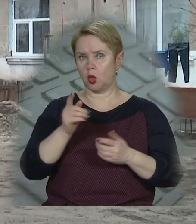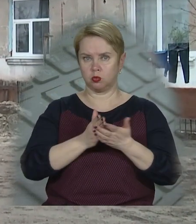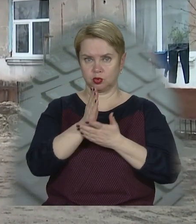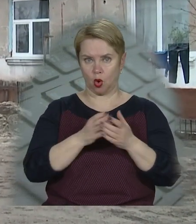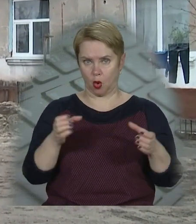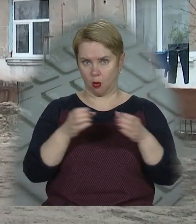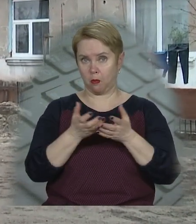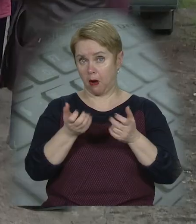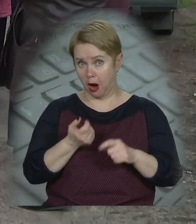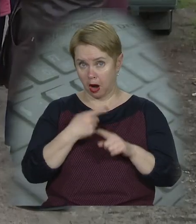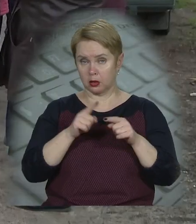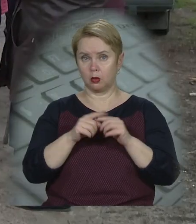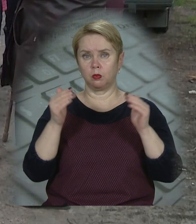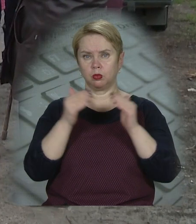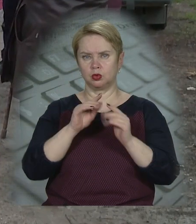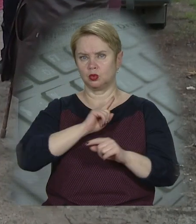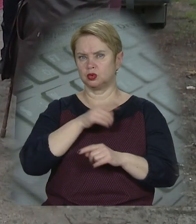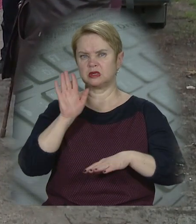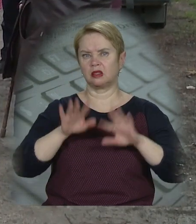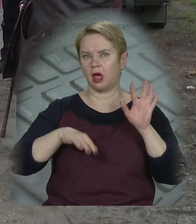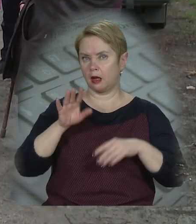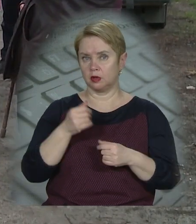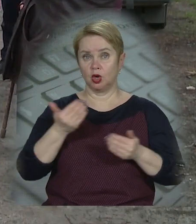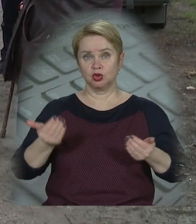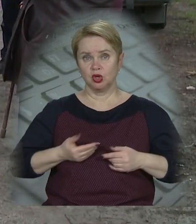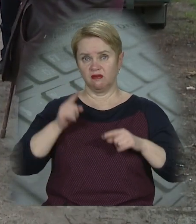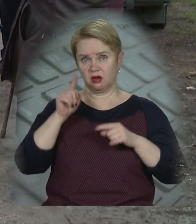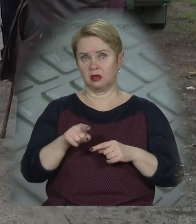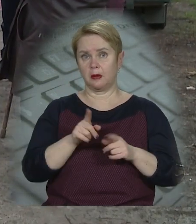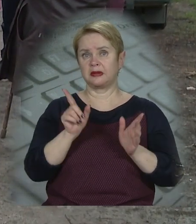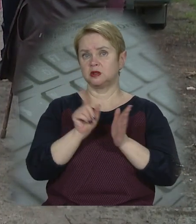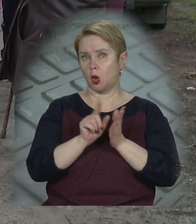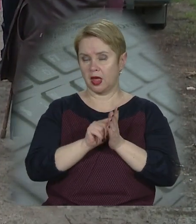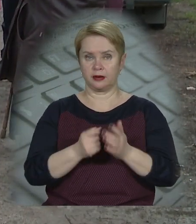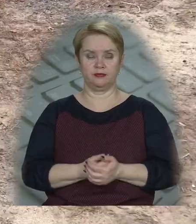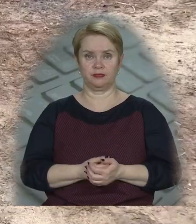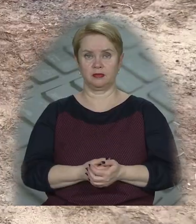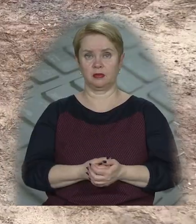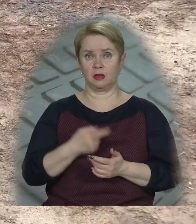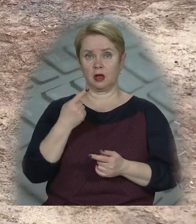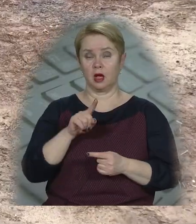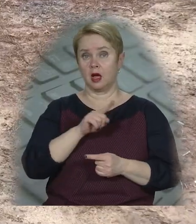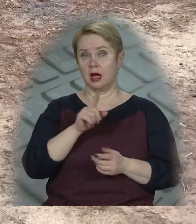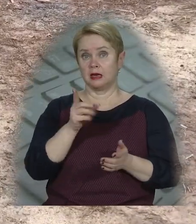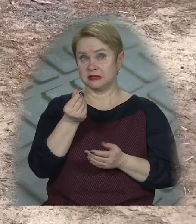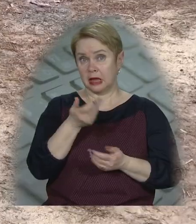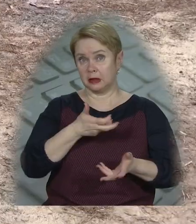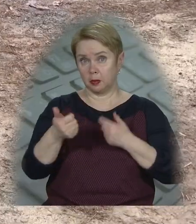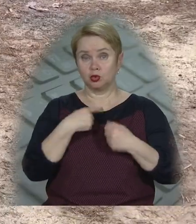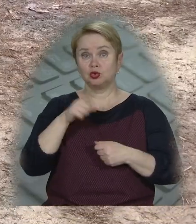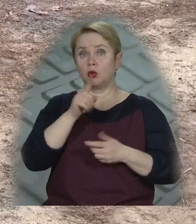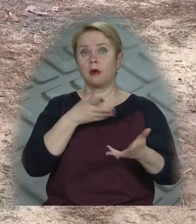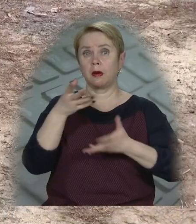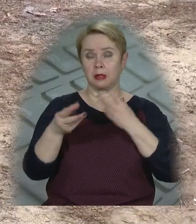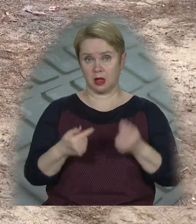жодна з обслуговуючих компаній, бо будинок дуже занедбаний, живуть там переважно пенсіонери. Це не беруть, а за що